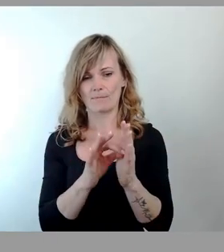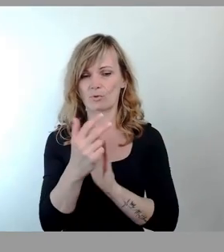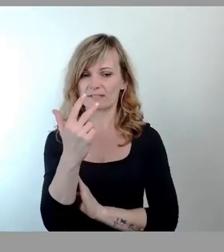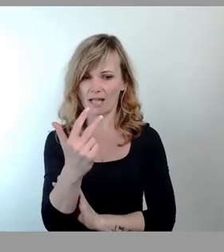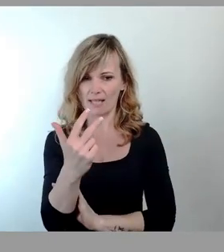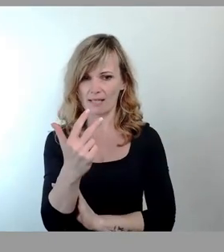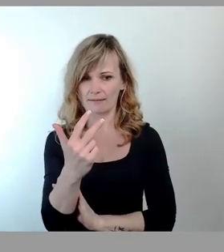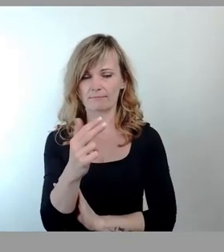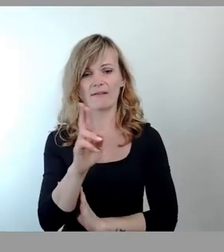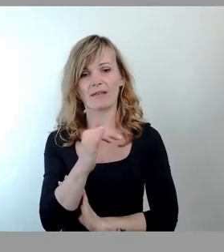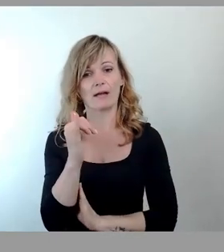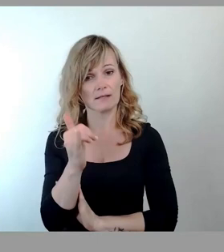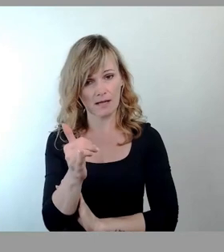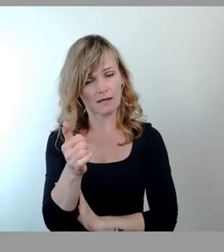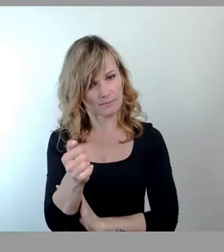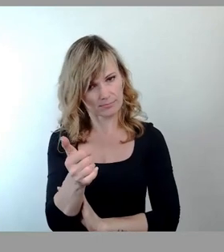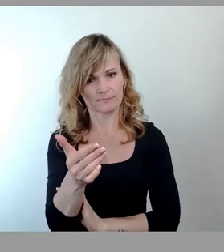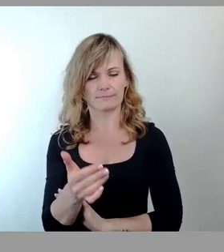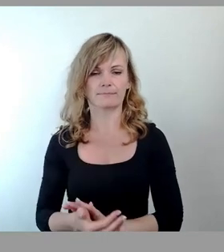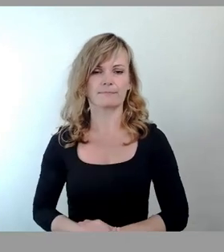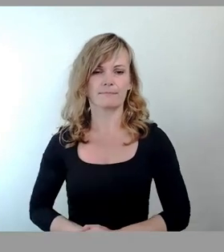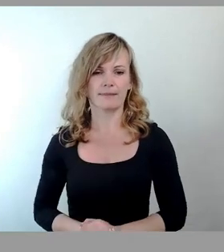Wer hier zustimmen kann, den bitte ich um das Stimmzeichen.